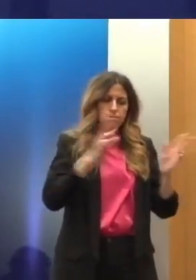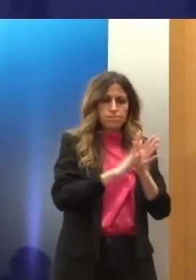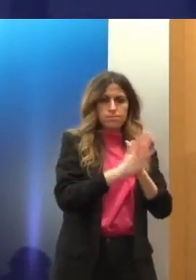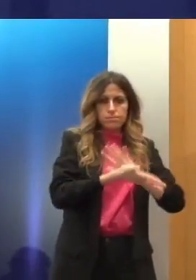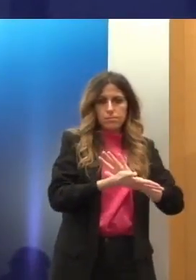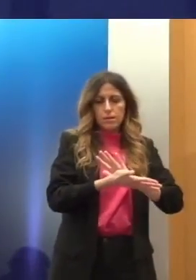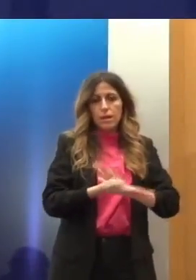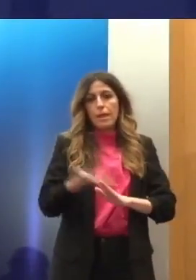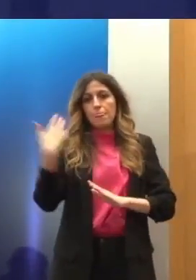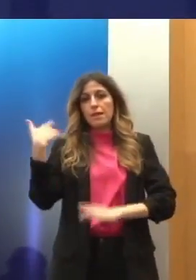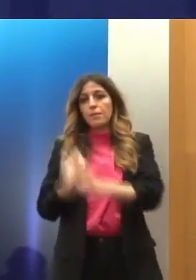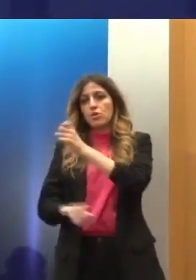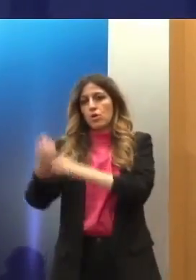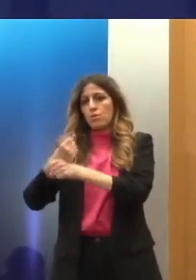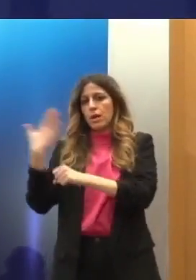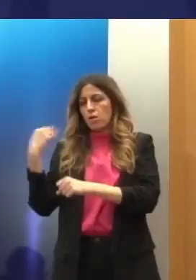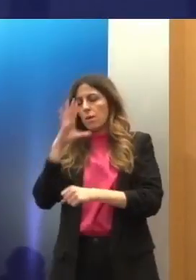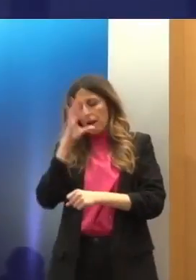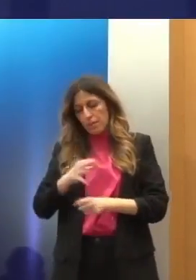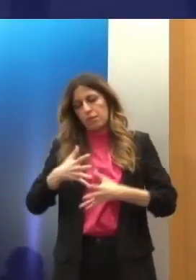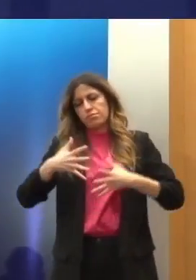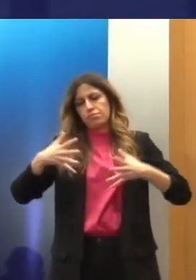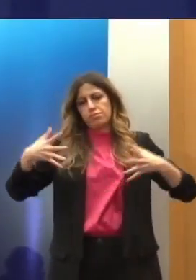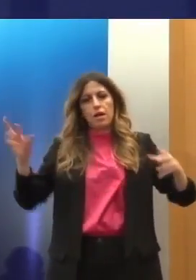χρόνια είχαν πάρει μεγάλες διαστάσεις.